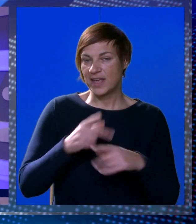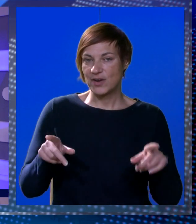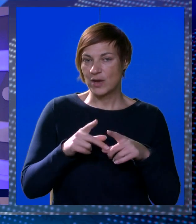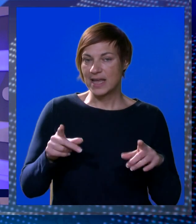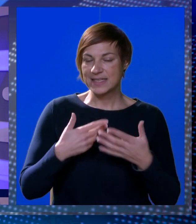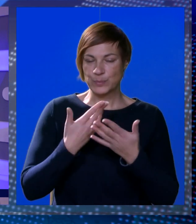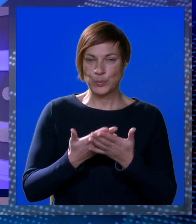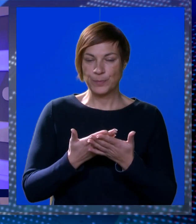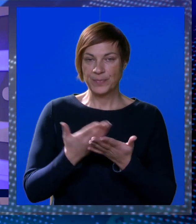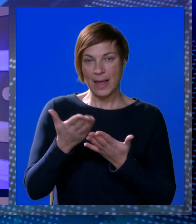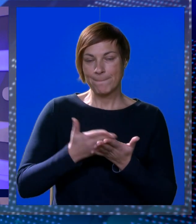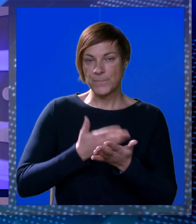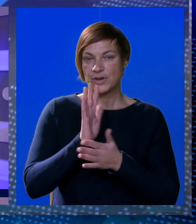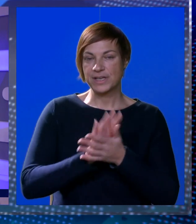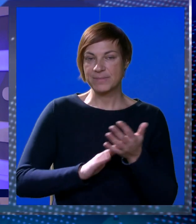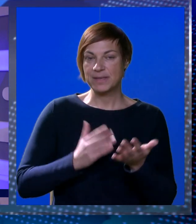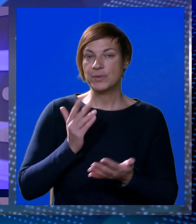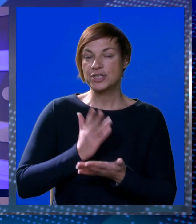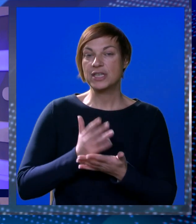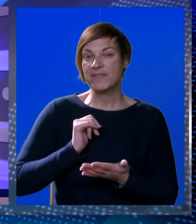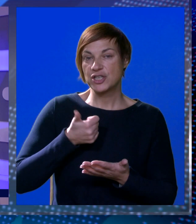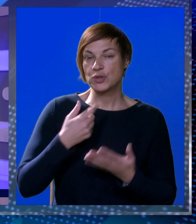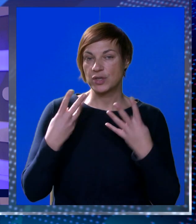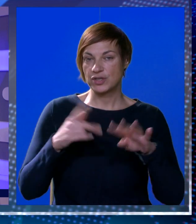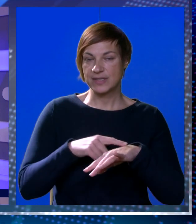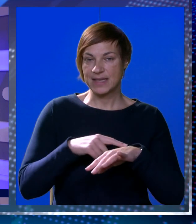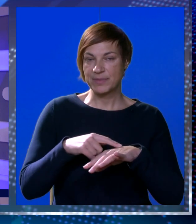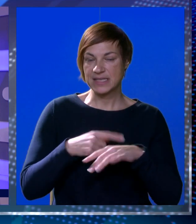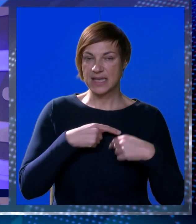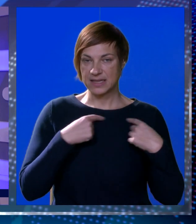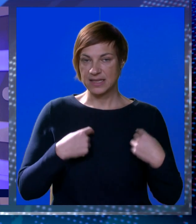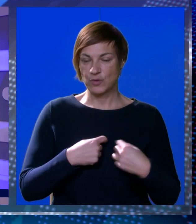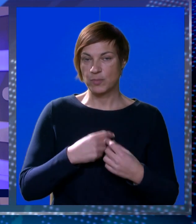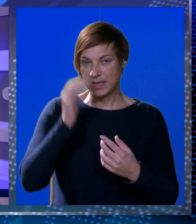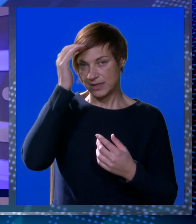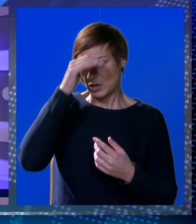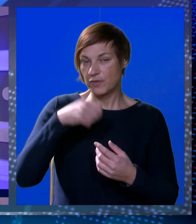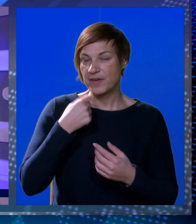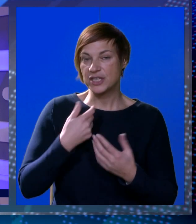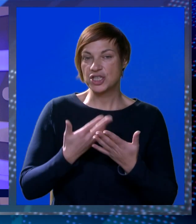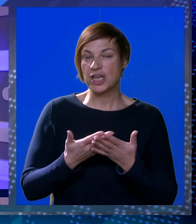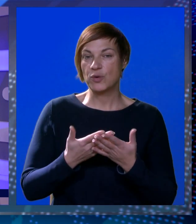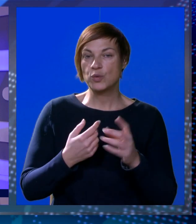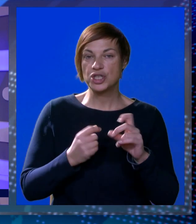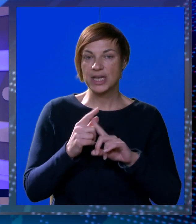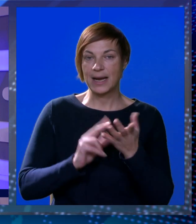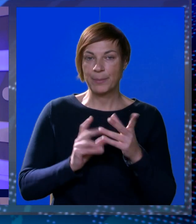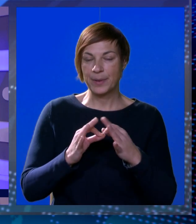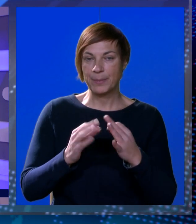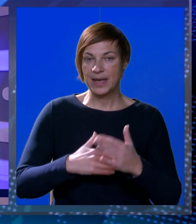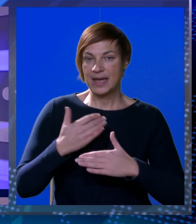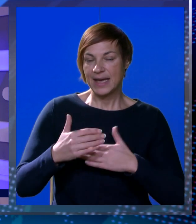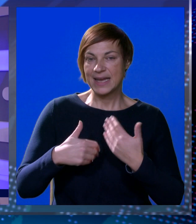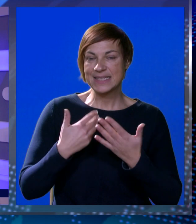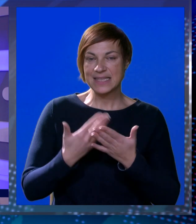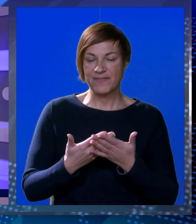vino i glazbene goste. Program započinje već sutra od 18.00 svečanom humanitarnom večerom u Domu kulture Čilipi, a